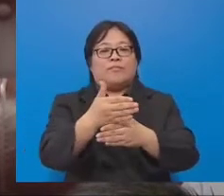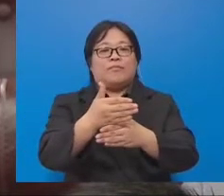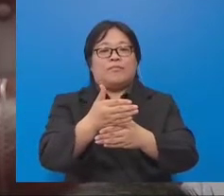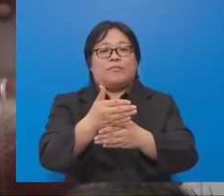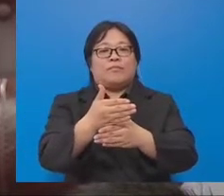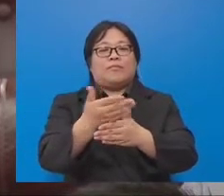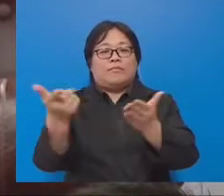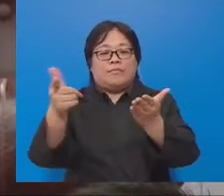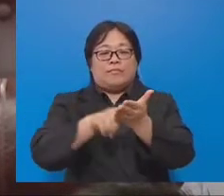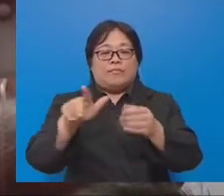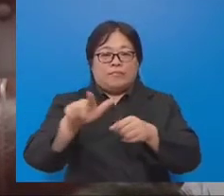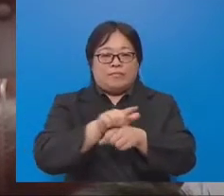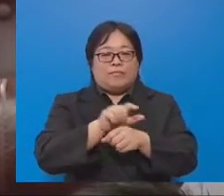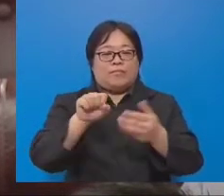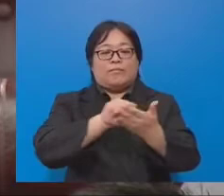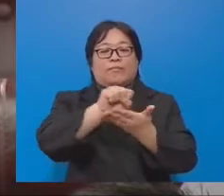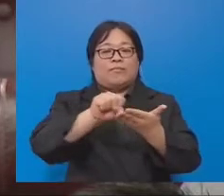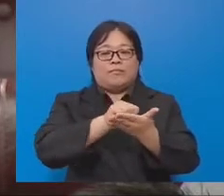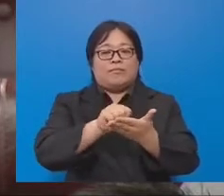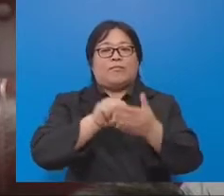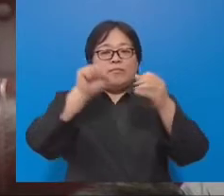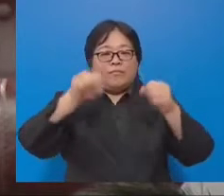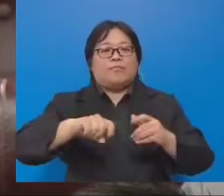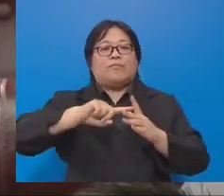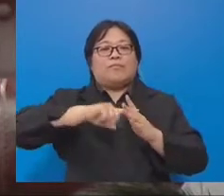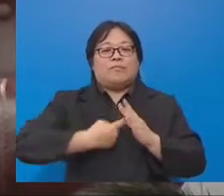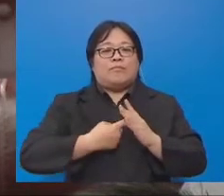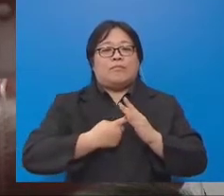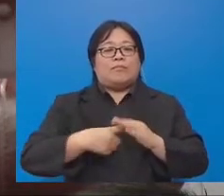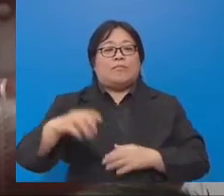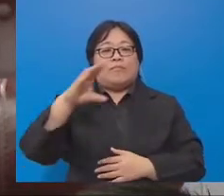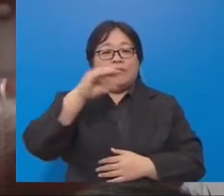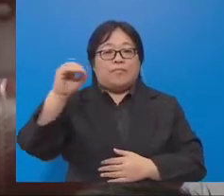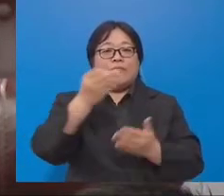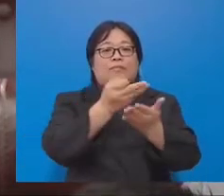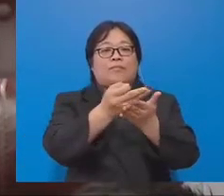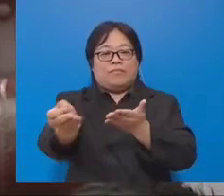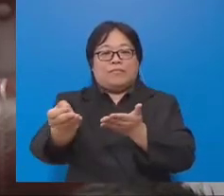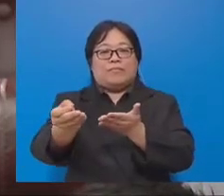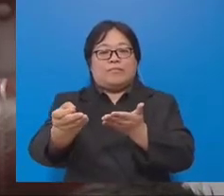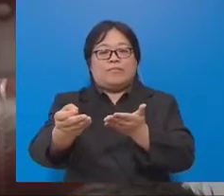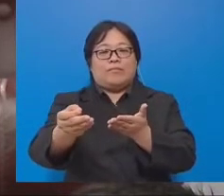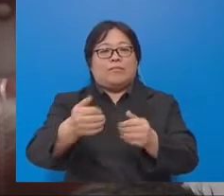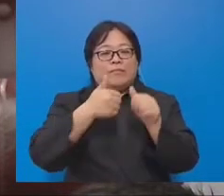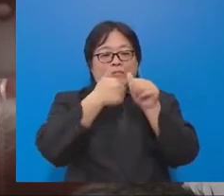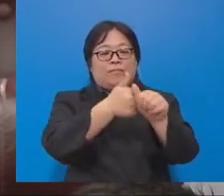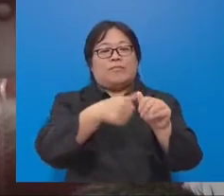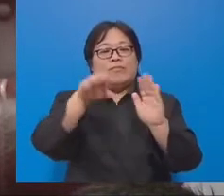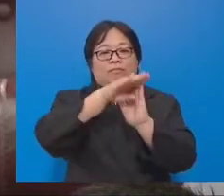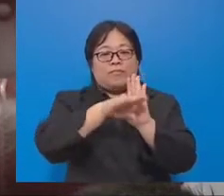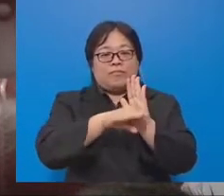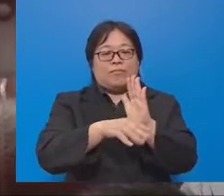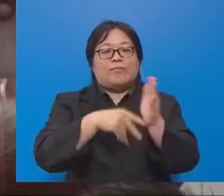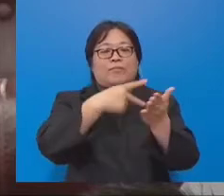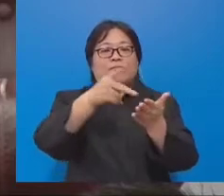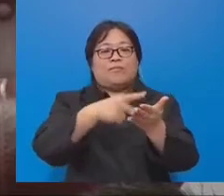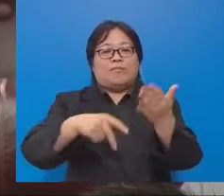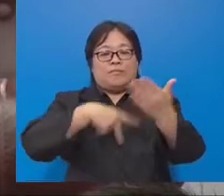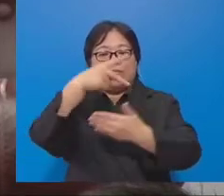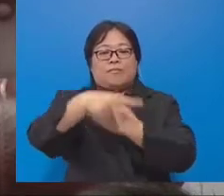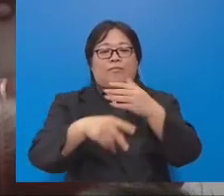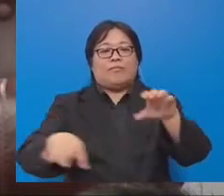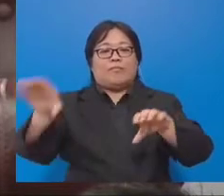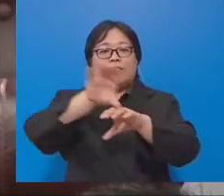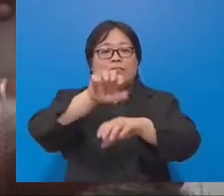maklumat lengkap agar siasatan dapat dimulakan ke atas majikan-majikan yang gagal untuk mematuhi bayaran di bawah program subsidi